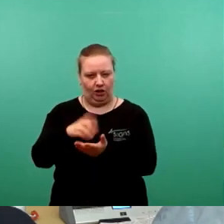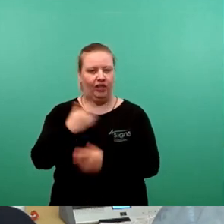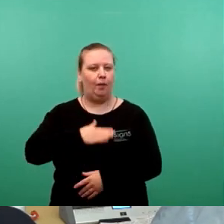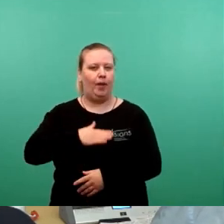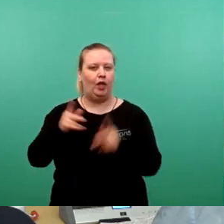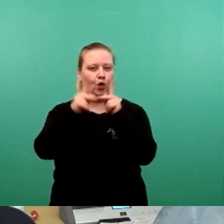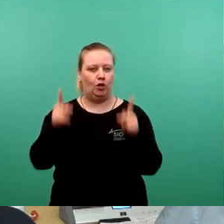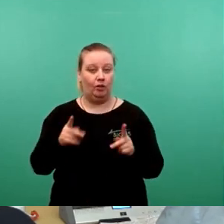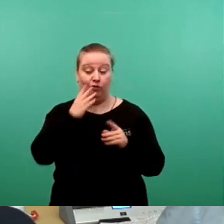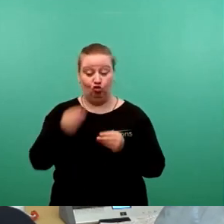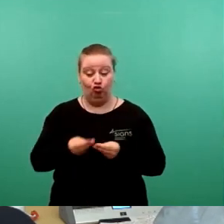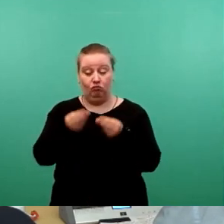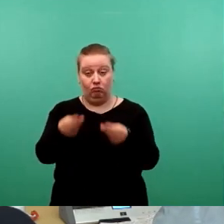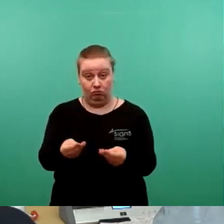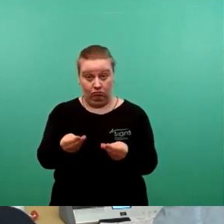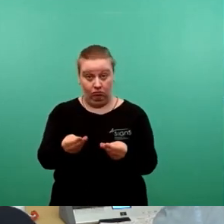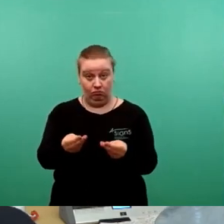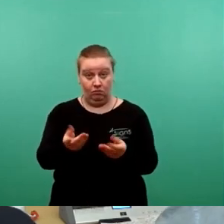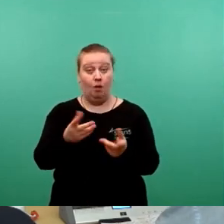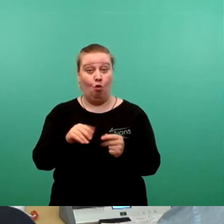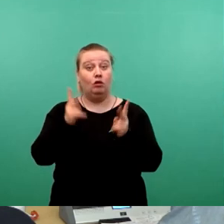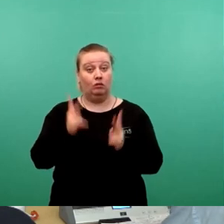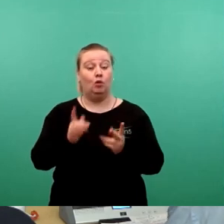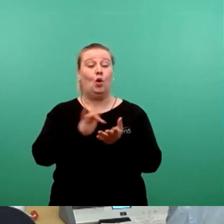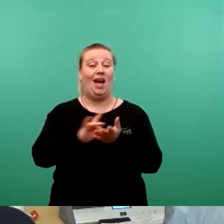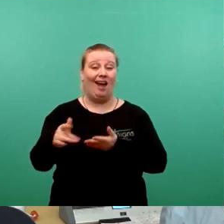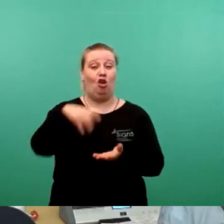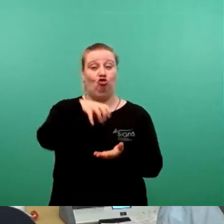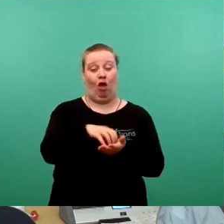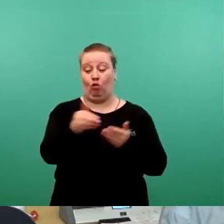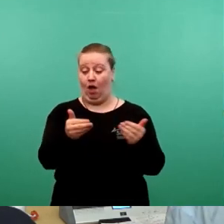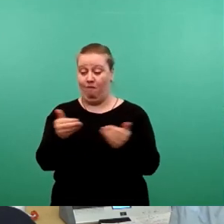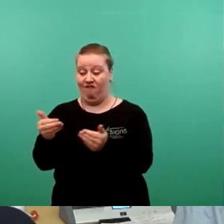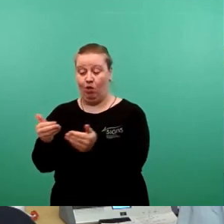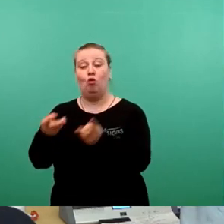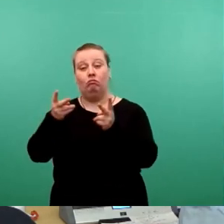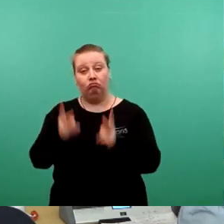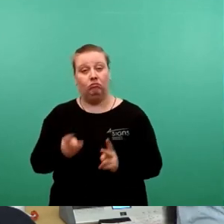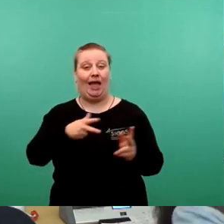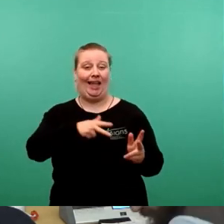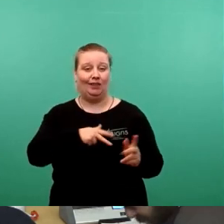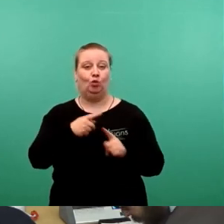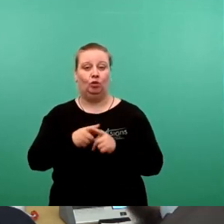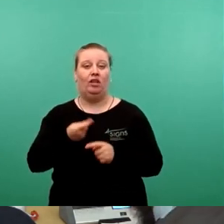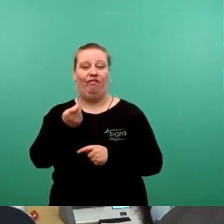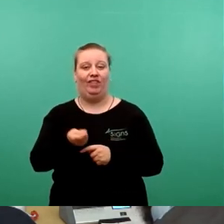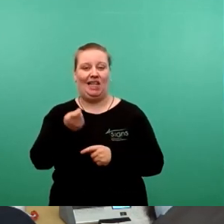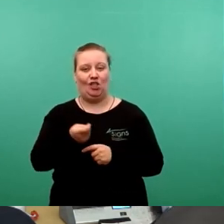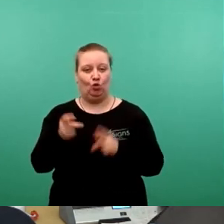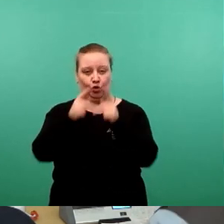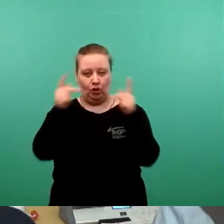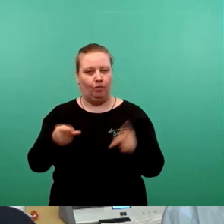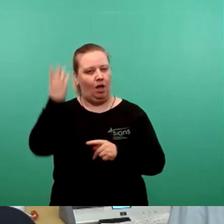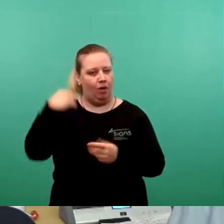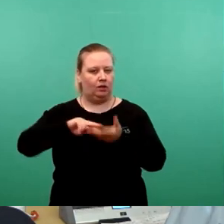vorlegen wollen. Handelt es sich nur um eine reine Standortabwägung oder auch um ein Realisierungs- und Finanzierungskonzept, so wie es damals im